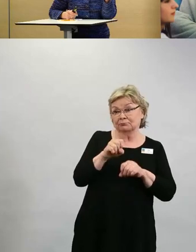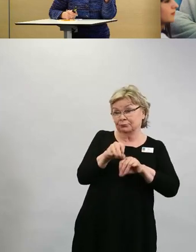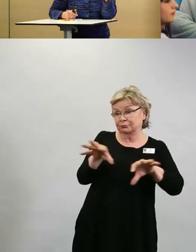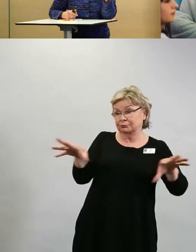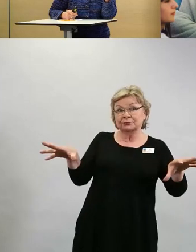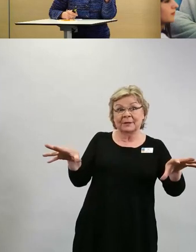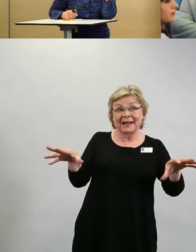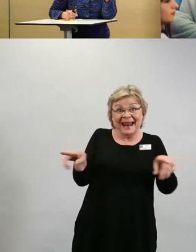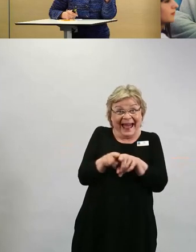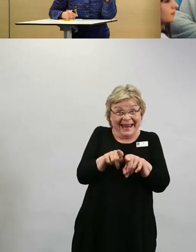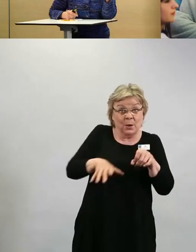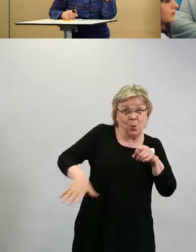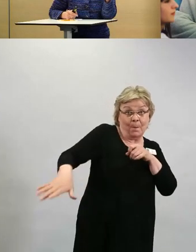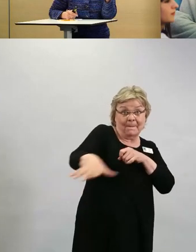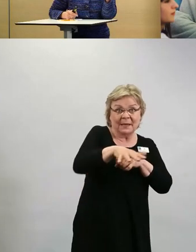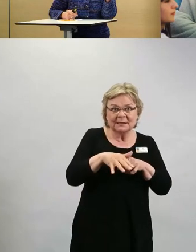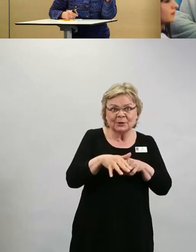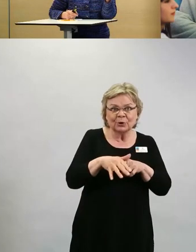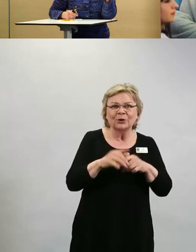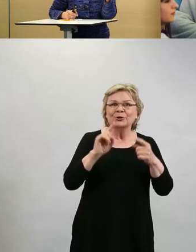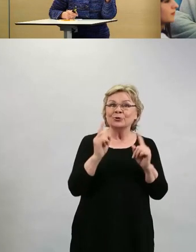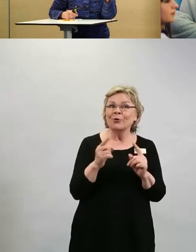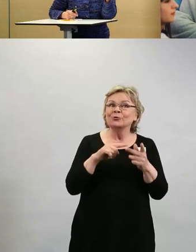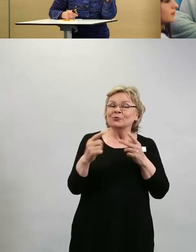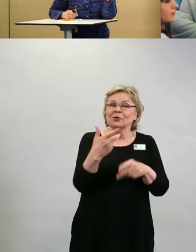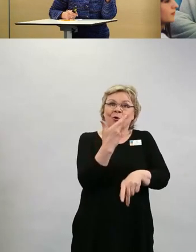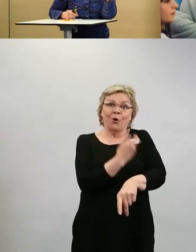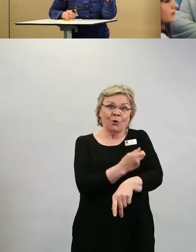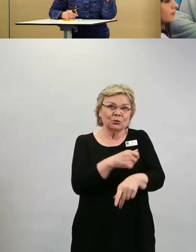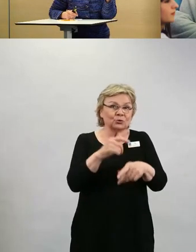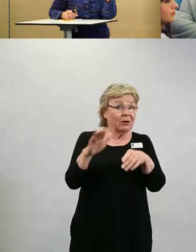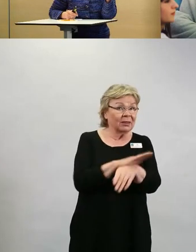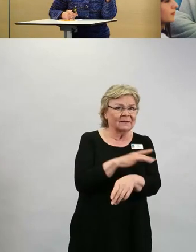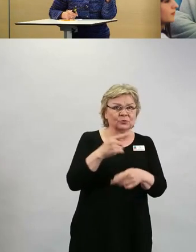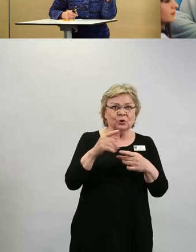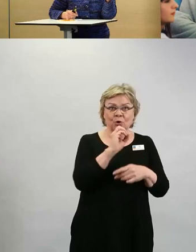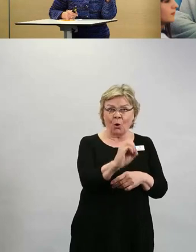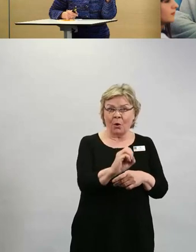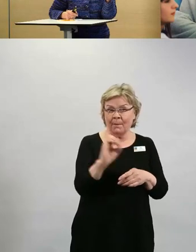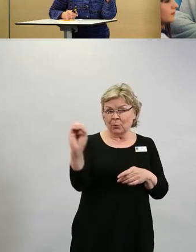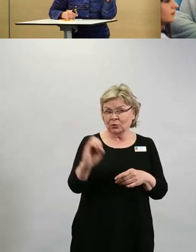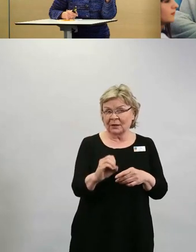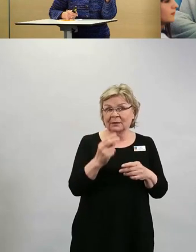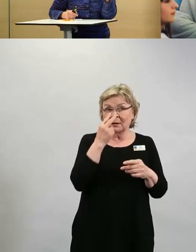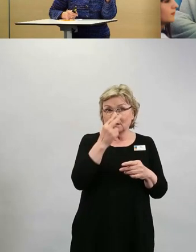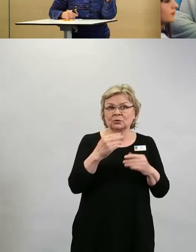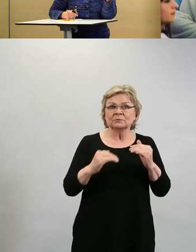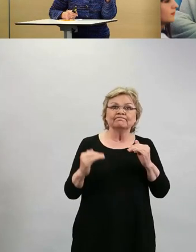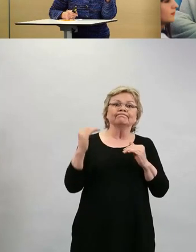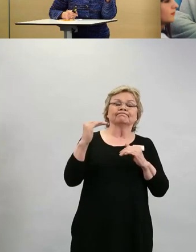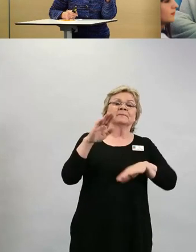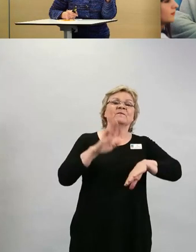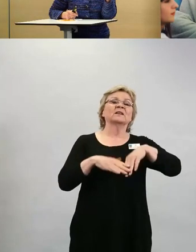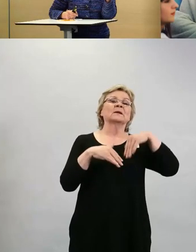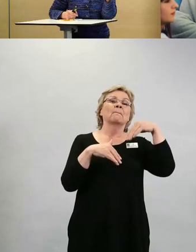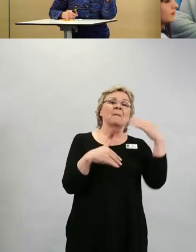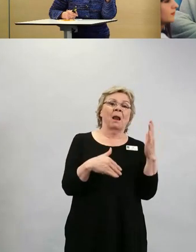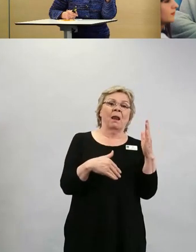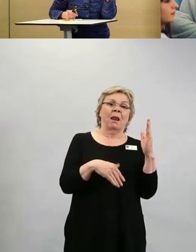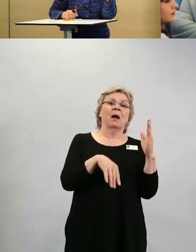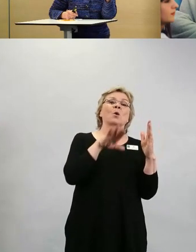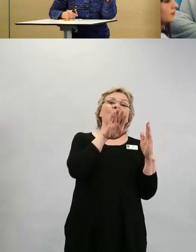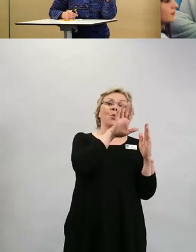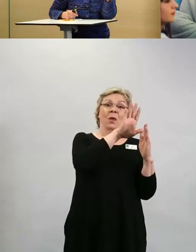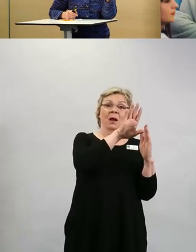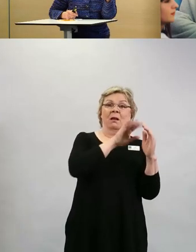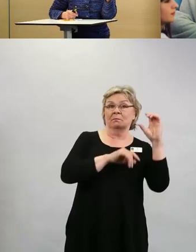että jos rokotuskattavuus on 0 % vasemmalla ylhäällä, niin siellä kun infektio tulee